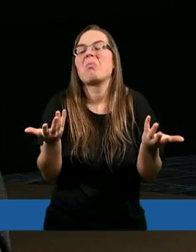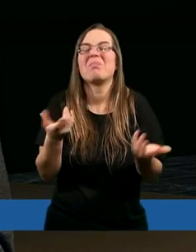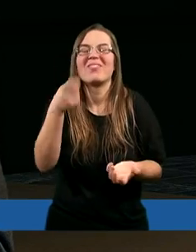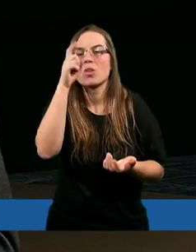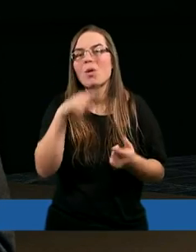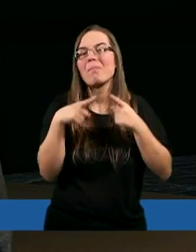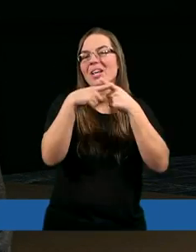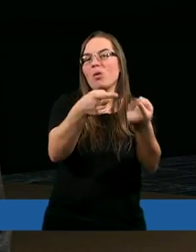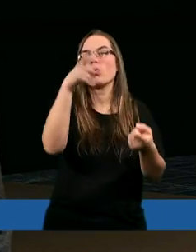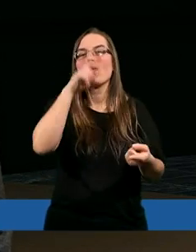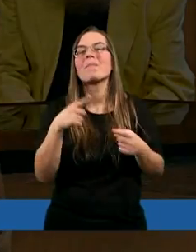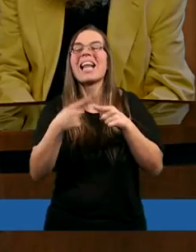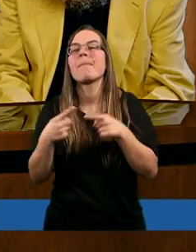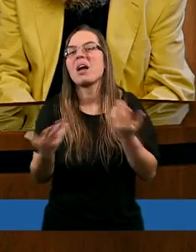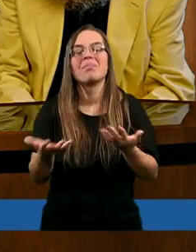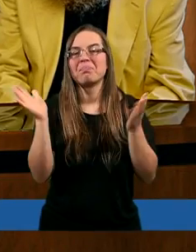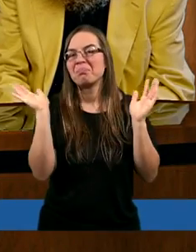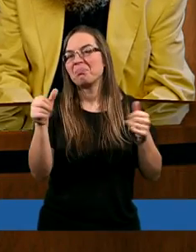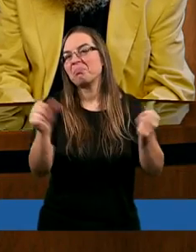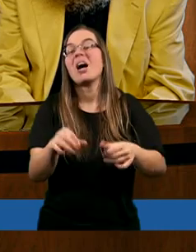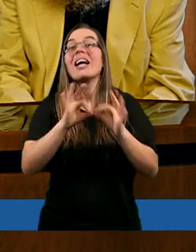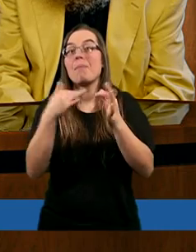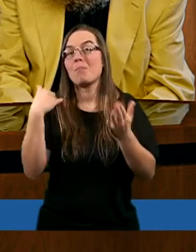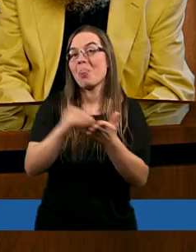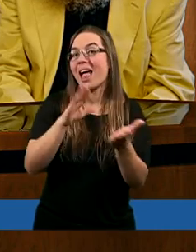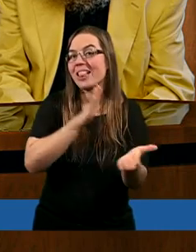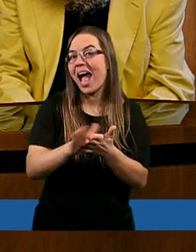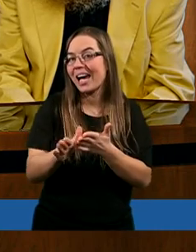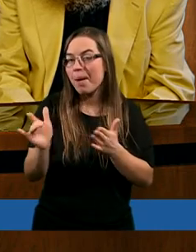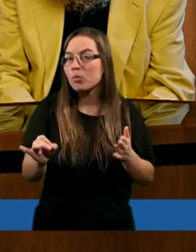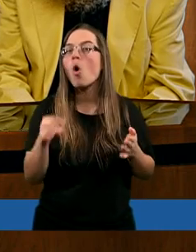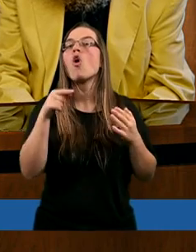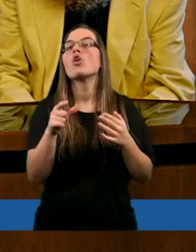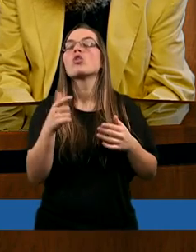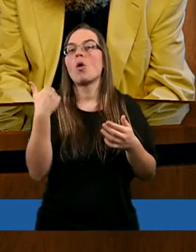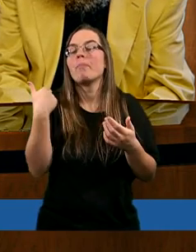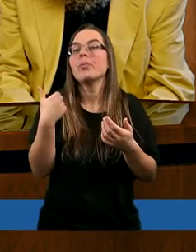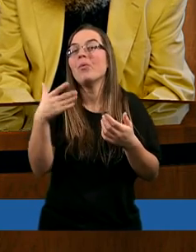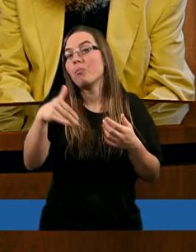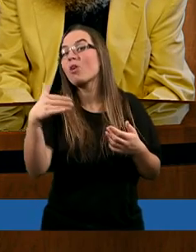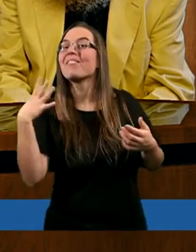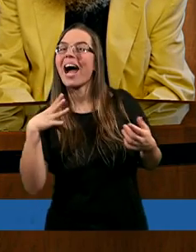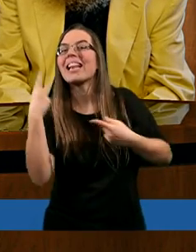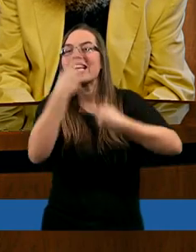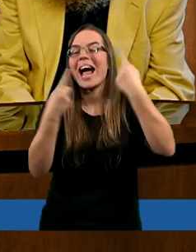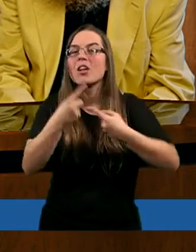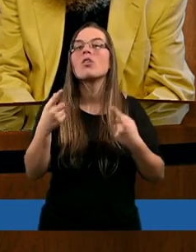kierunku, w złym zamiarze. No właśnie, żeby nie było nadaremno, to może warto zastanowić się